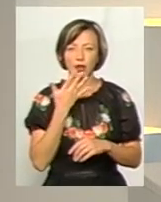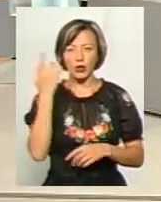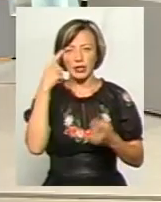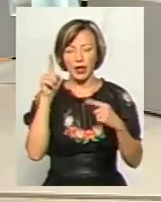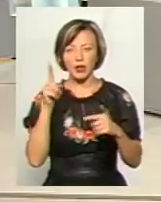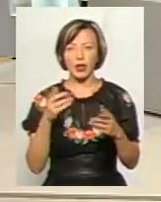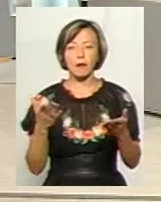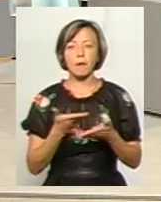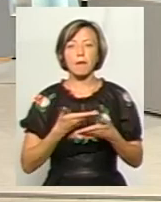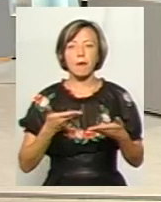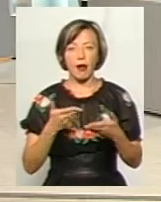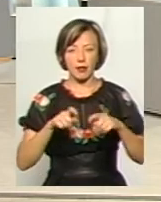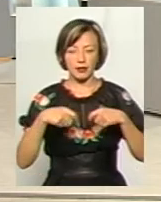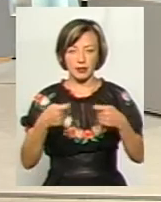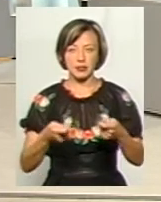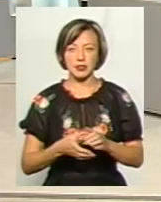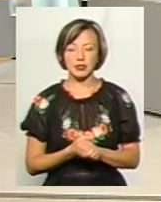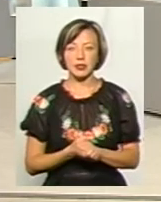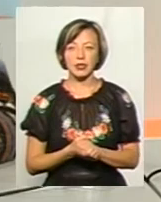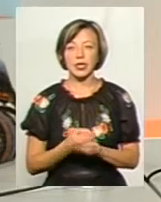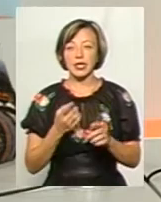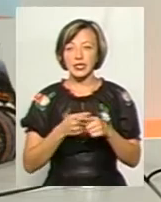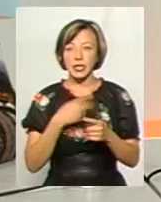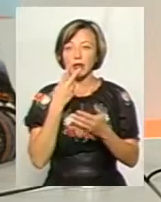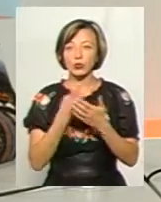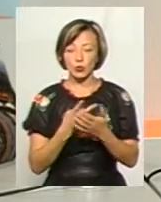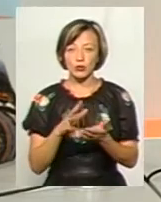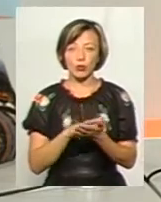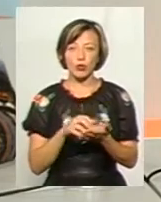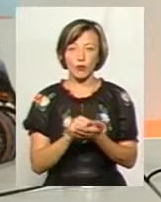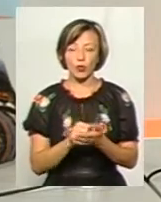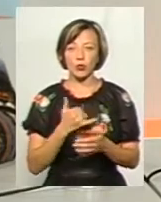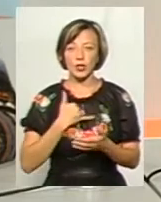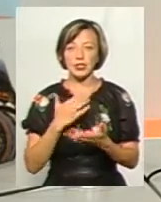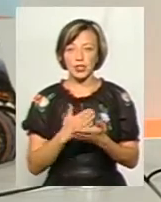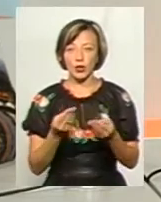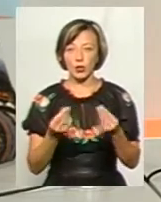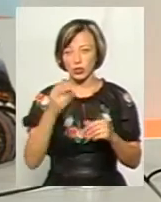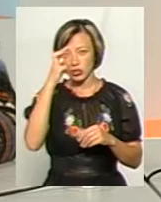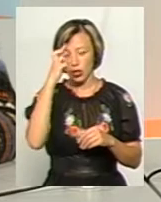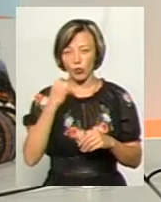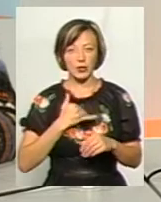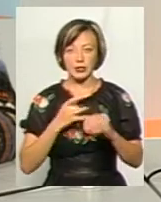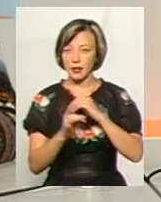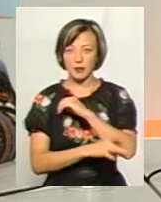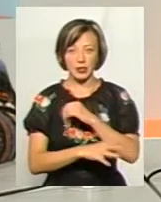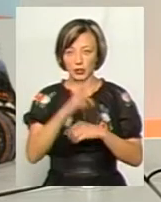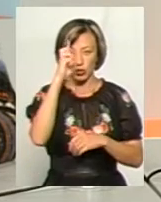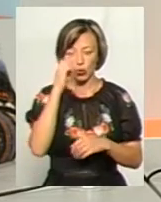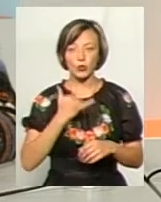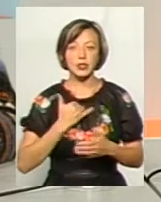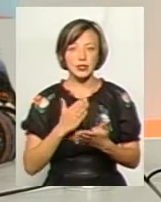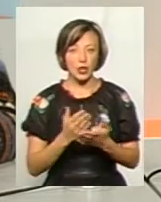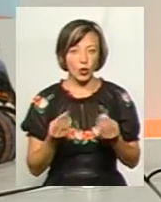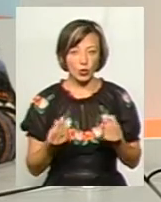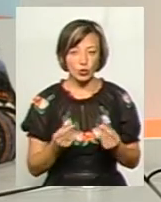ідею, яку ми мали нести? Це ілюструє спотворення. Тому що в нас є гроші в державі, в не бідна держава. В нас є